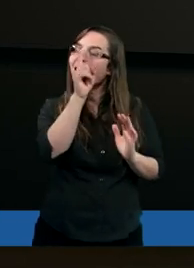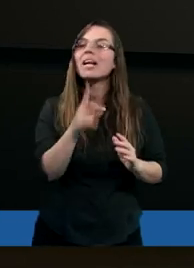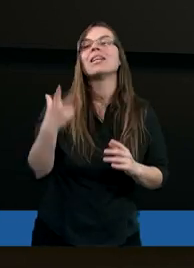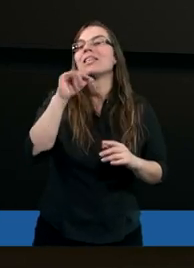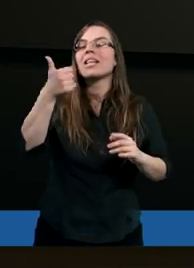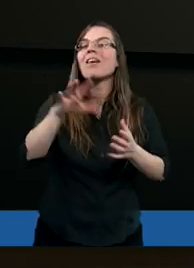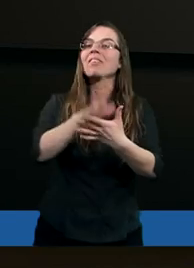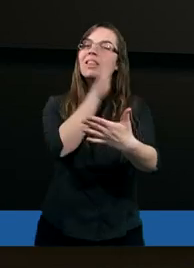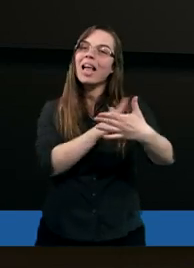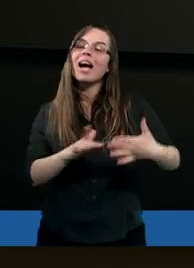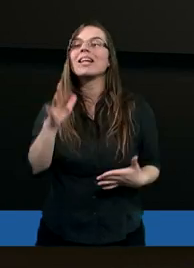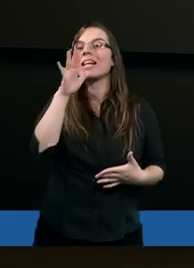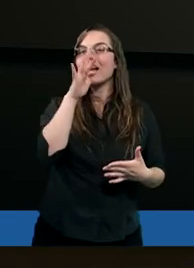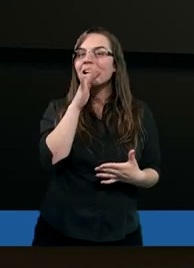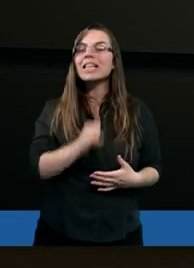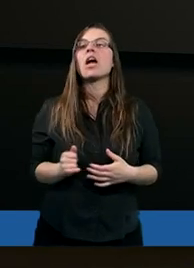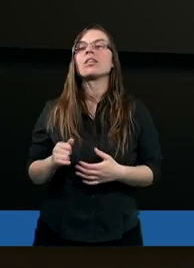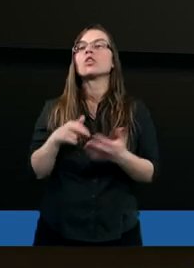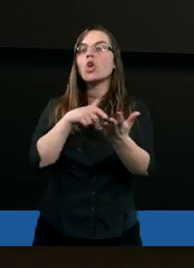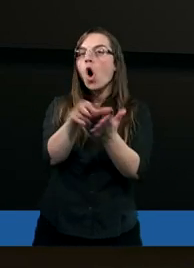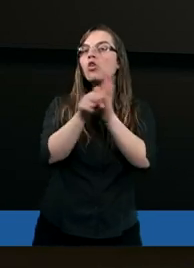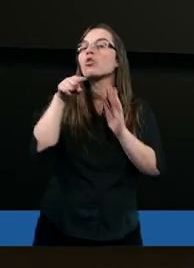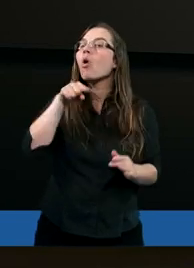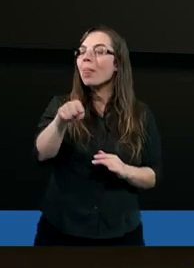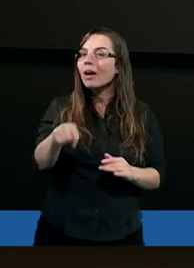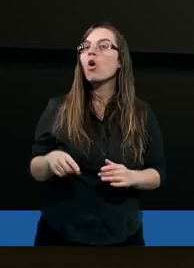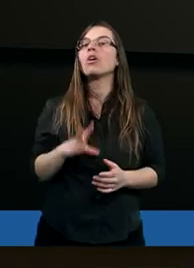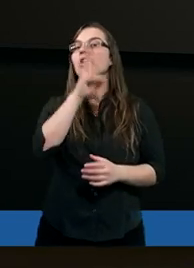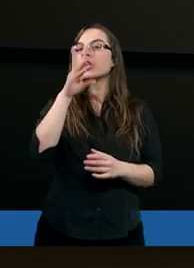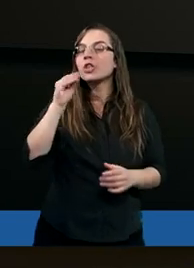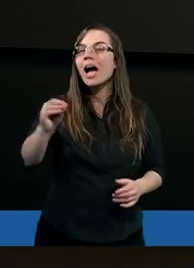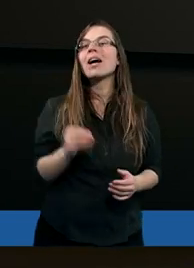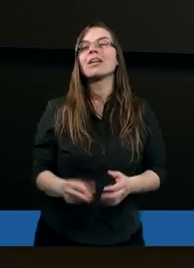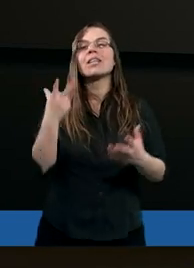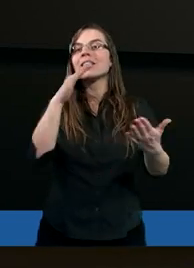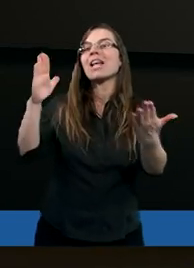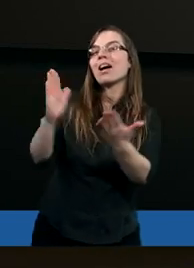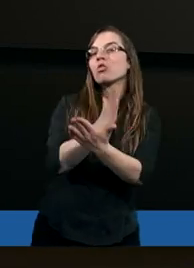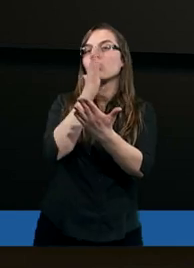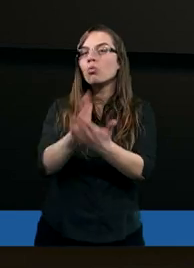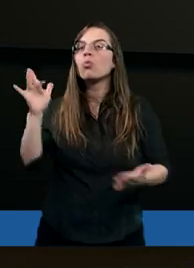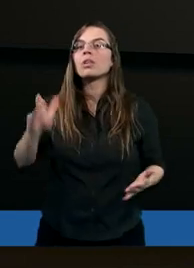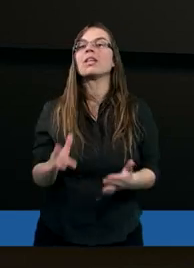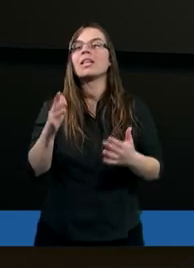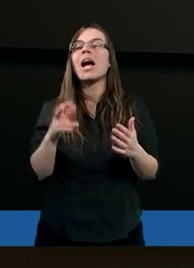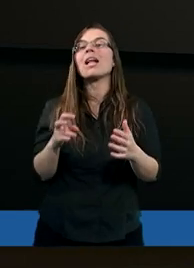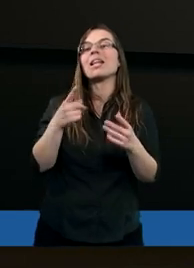nieraz w narodzie Izraela dochodziło do tego, że niektórzy